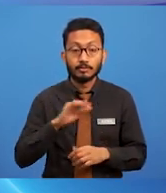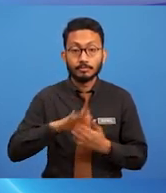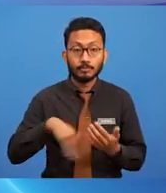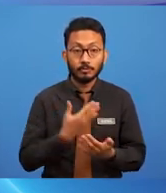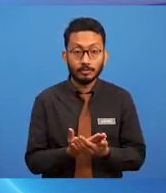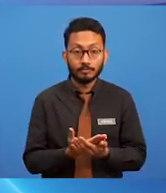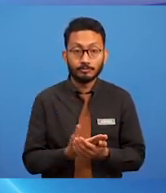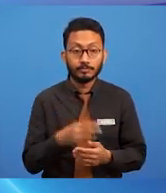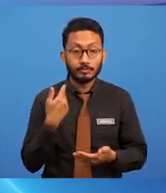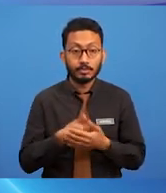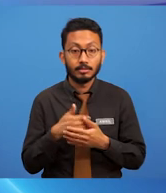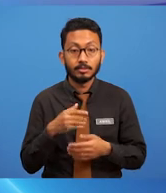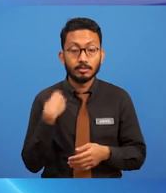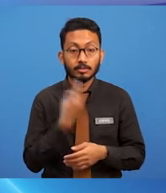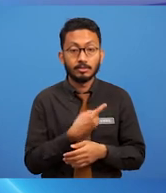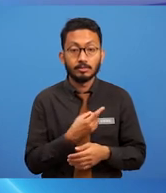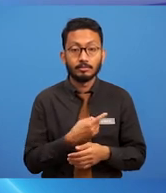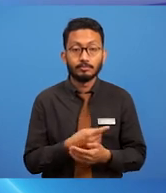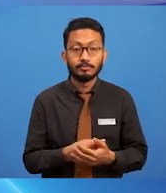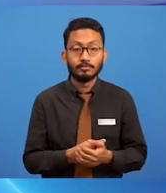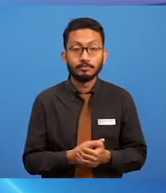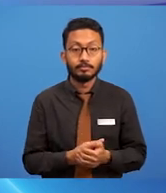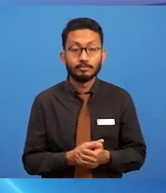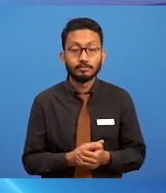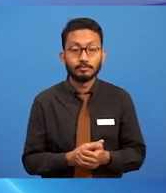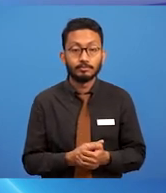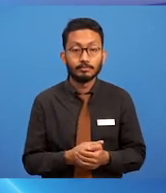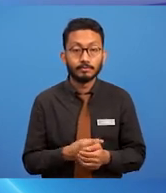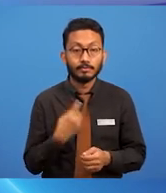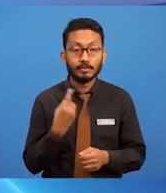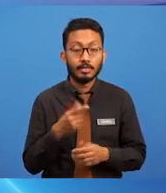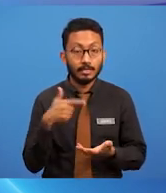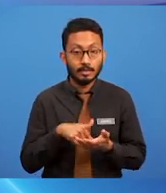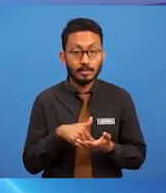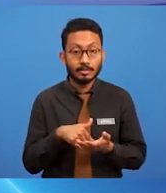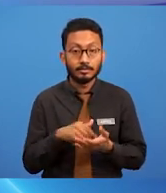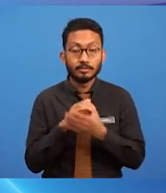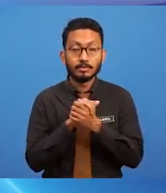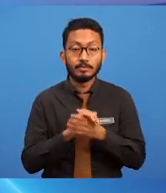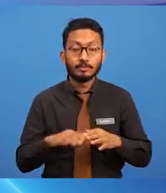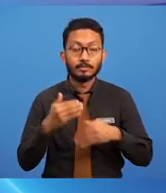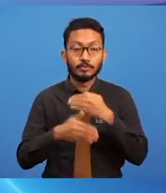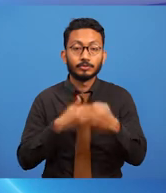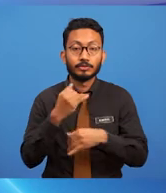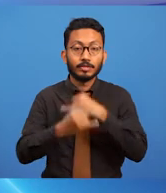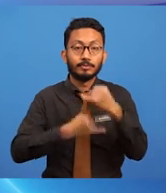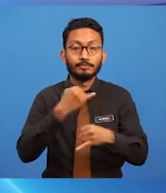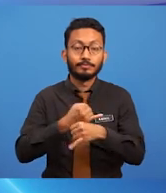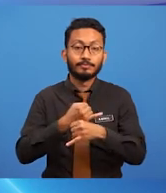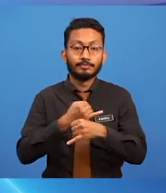sehingga kita berjumpa lagi dan selamat maju jaya. Assalamualaikum